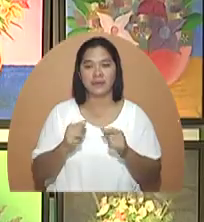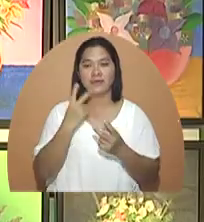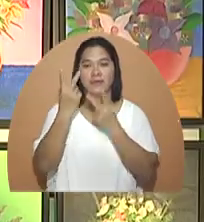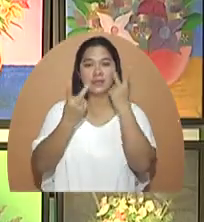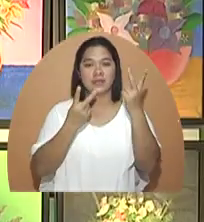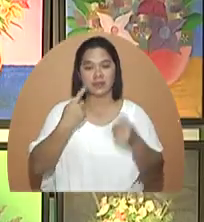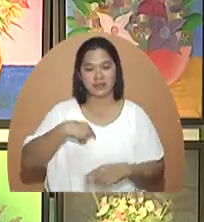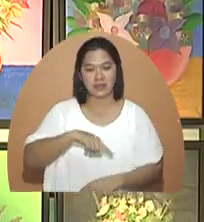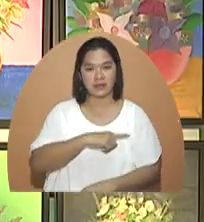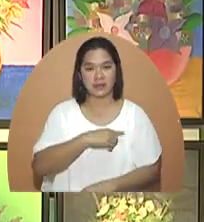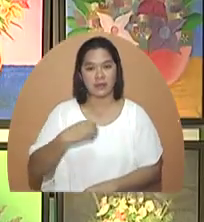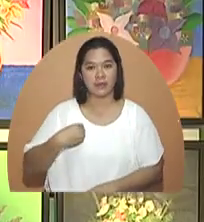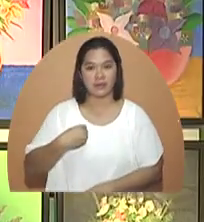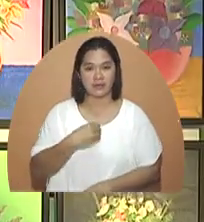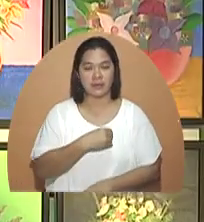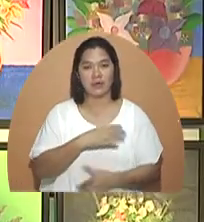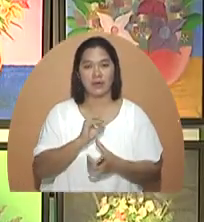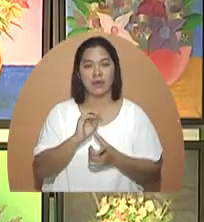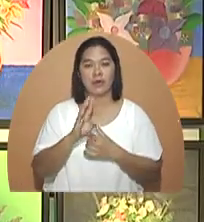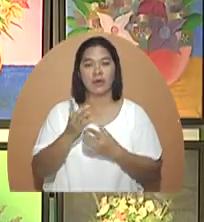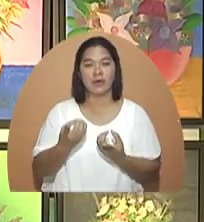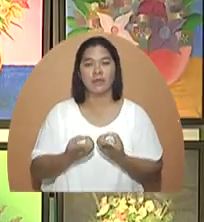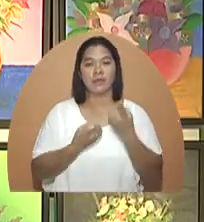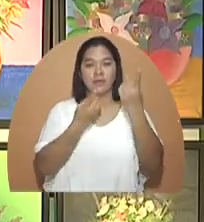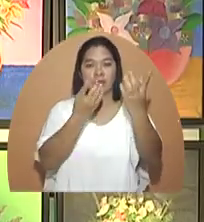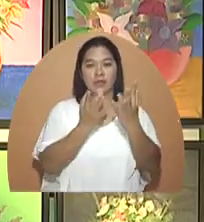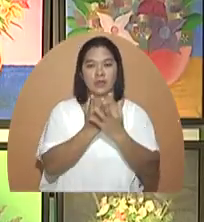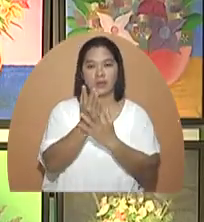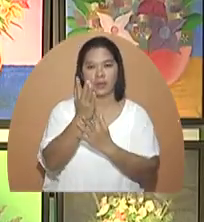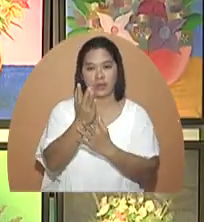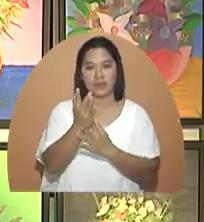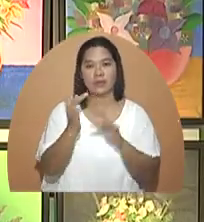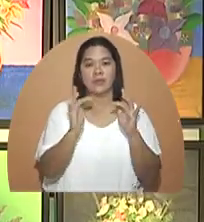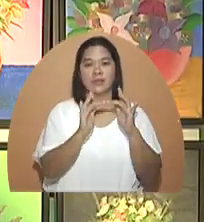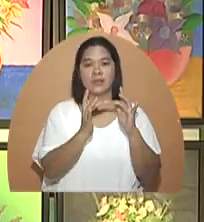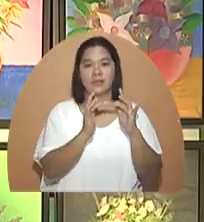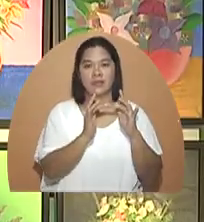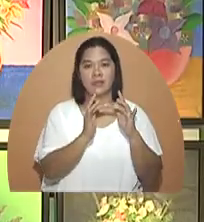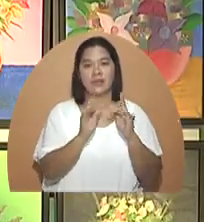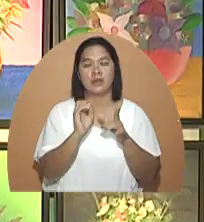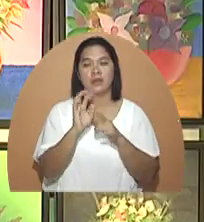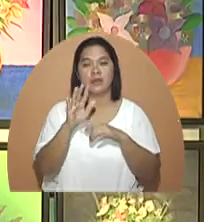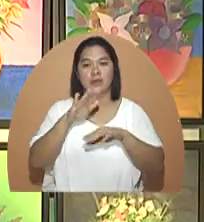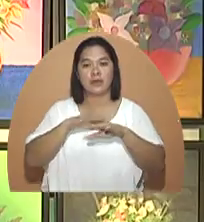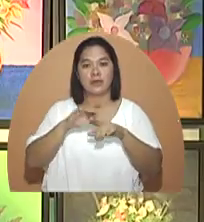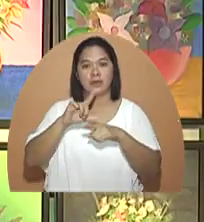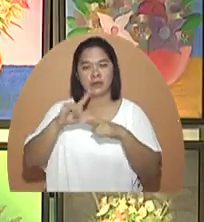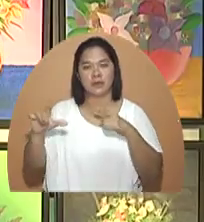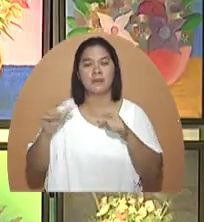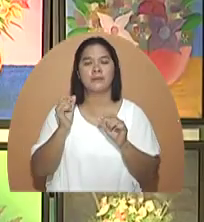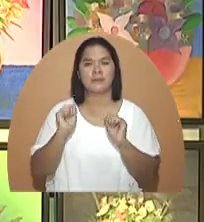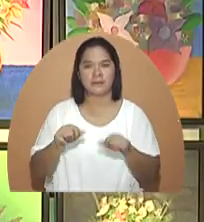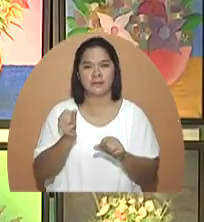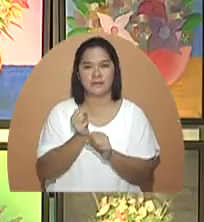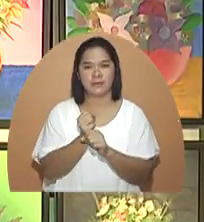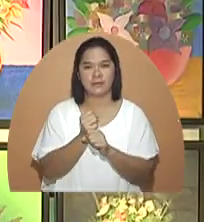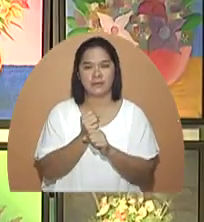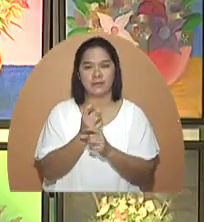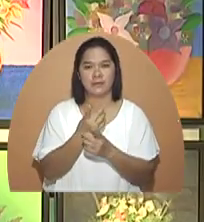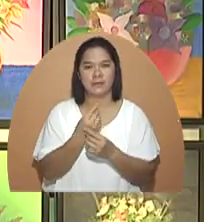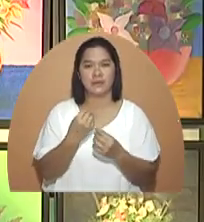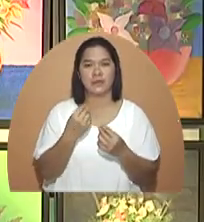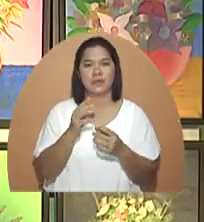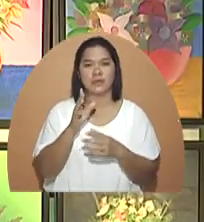maaaring niyo kaming bisitahin sa aming tanggapan. O dili kaya mag-donate sa pamamagitan ng internet. Online, pwedeng gawin ito